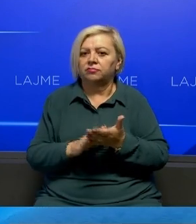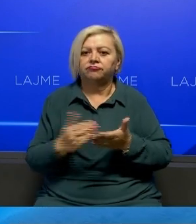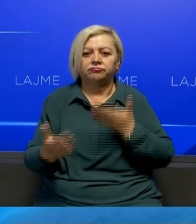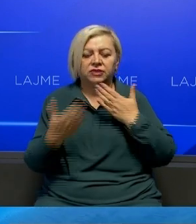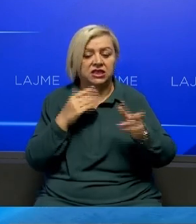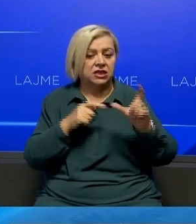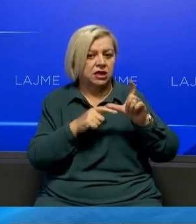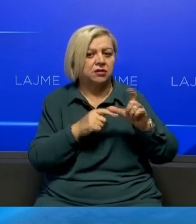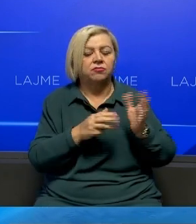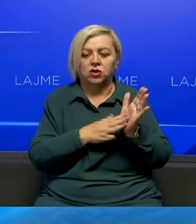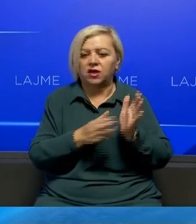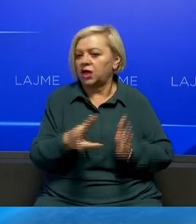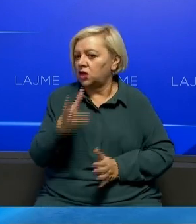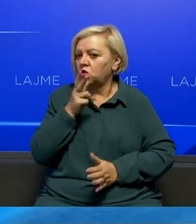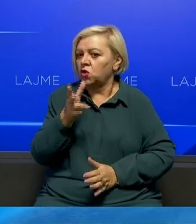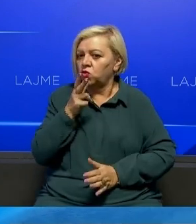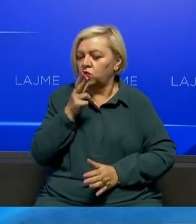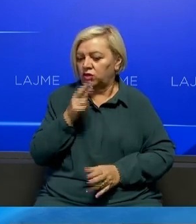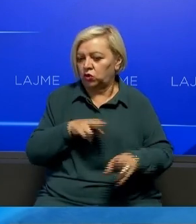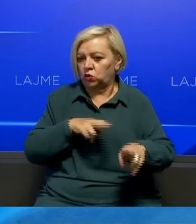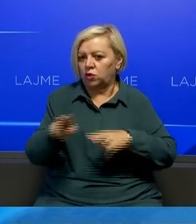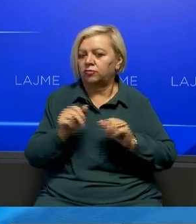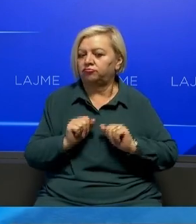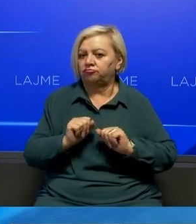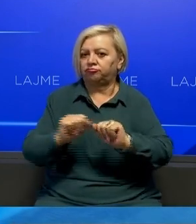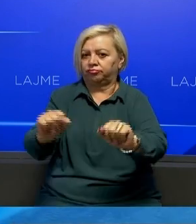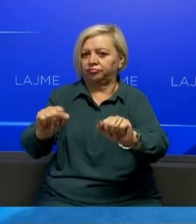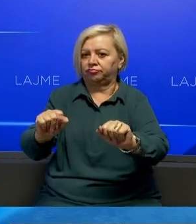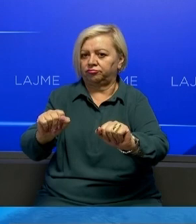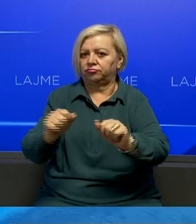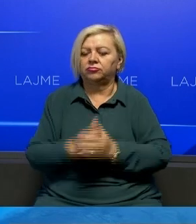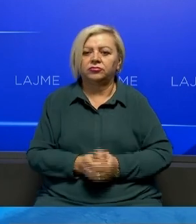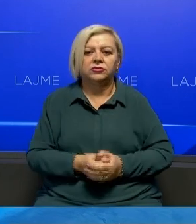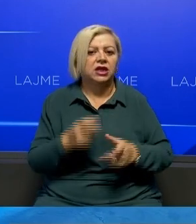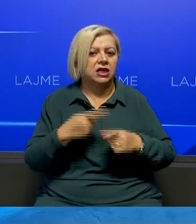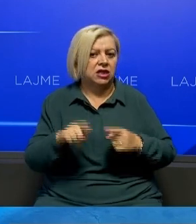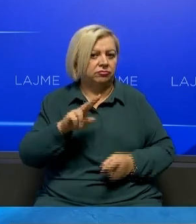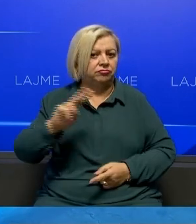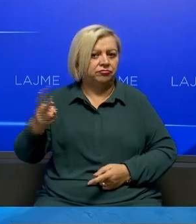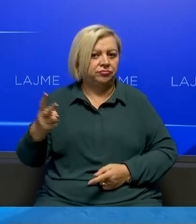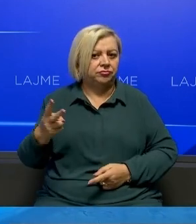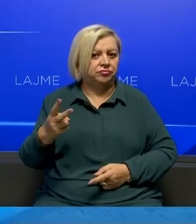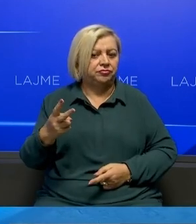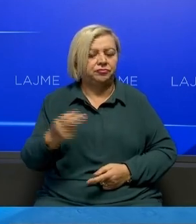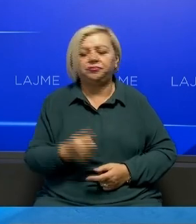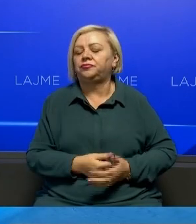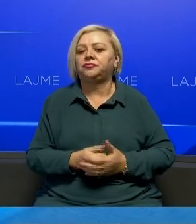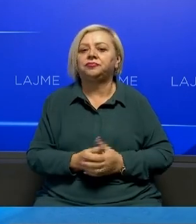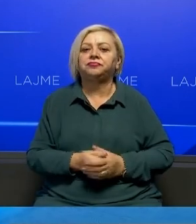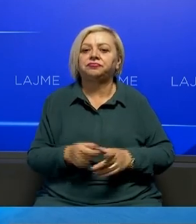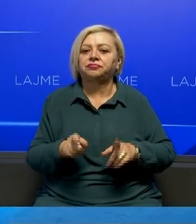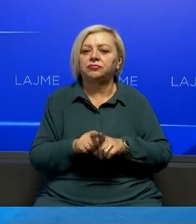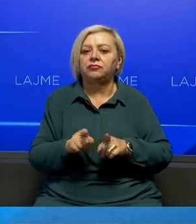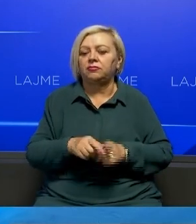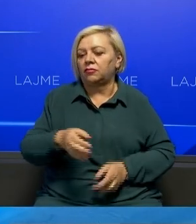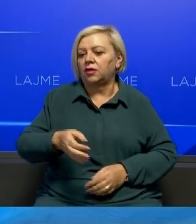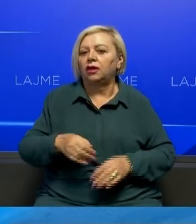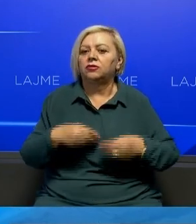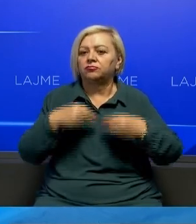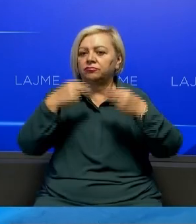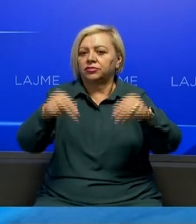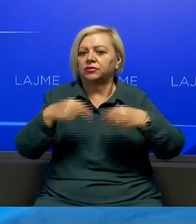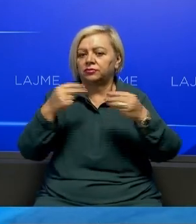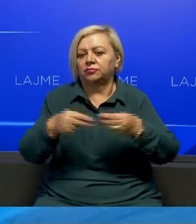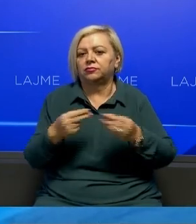Mustafa ka kërkuar fjallën por nga gjykatës ja i është thënë se do të ketë një rast tjetër gjatë seansës së sotve për të idhën fjallën me që